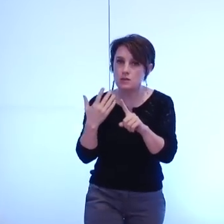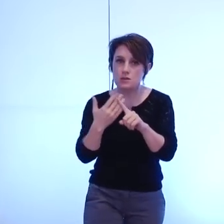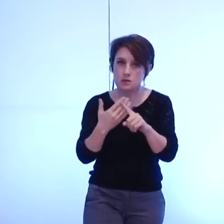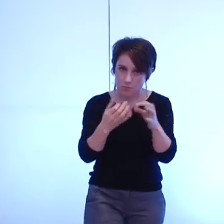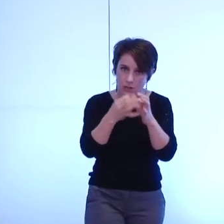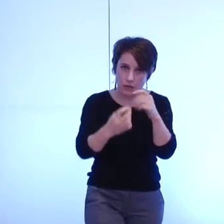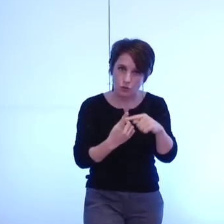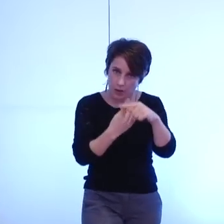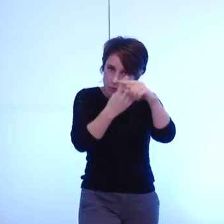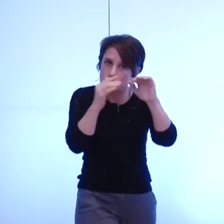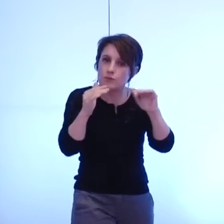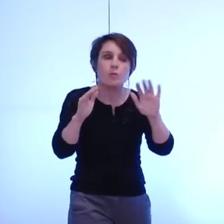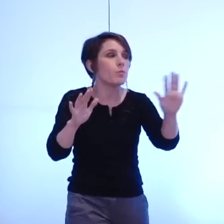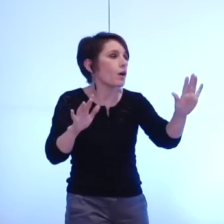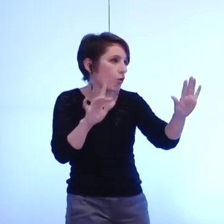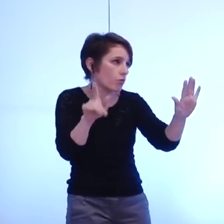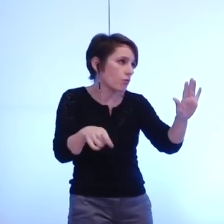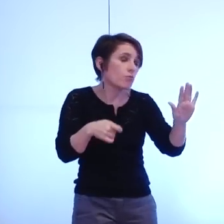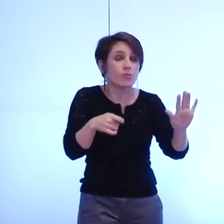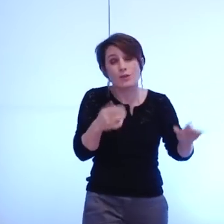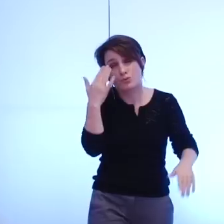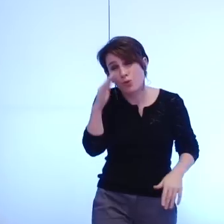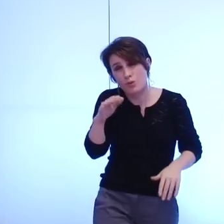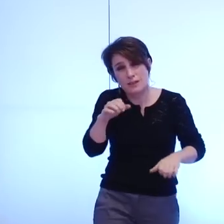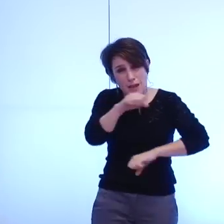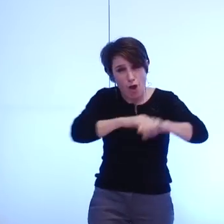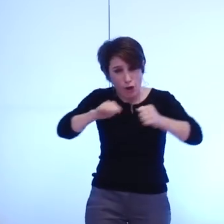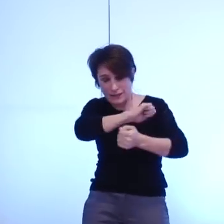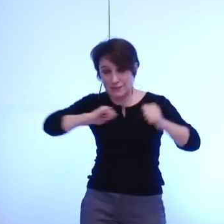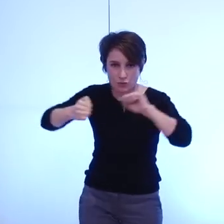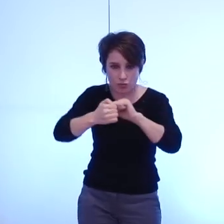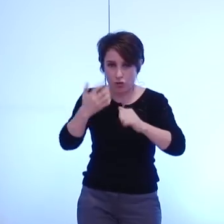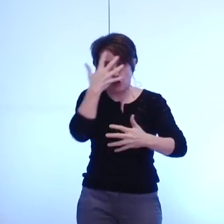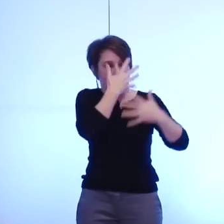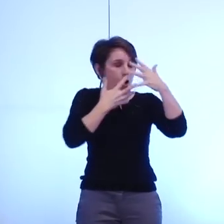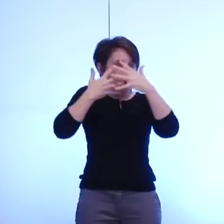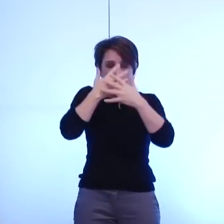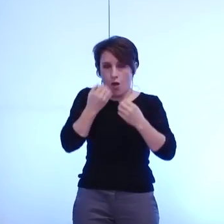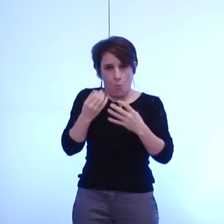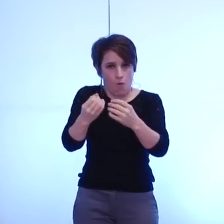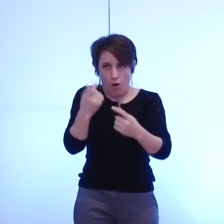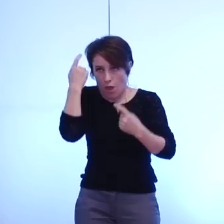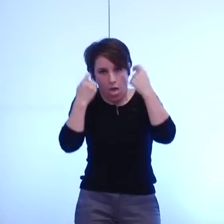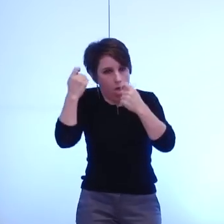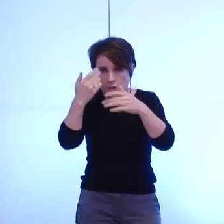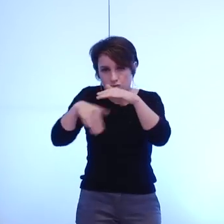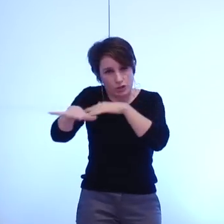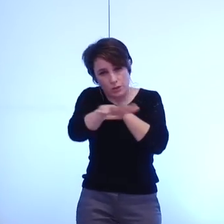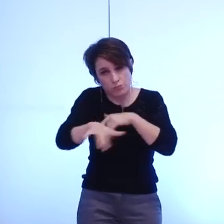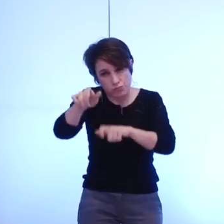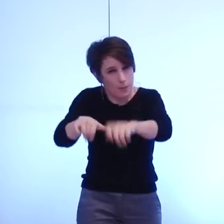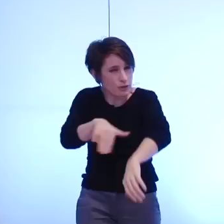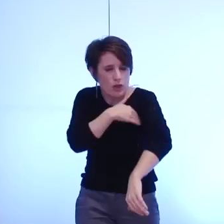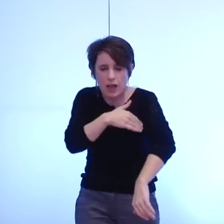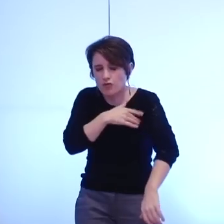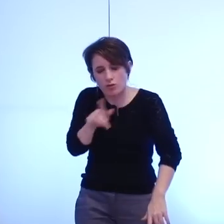c'est sûr que n'importe quel changement d'organisation de cette nature génère une inquiétude et je pense que